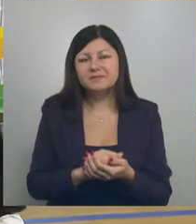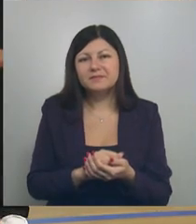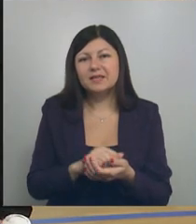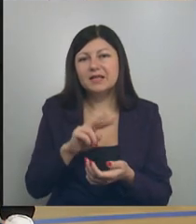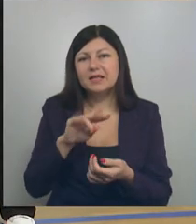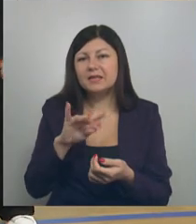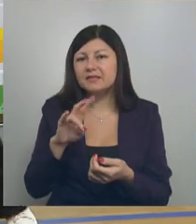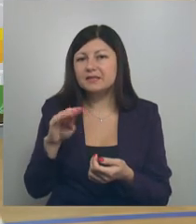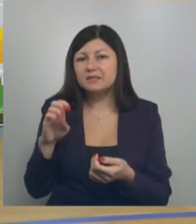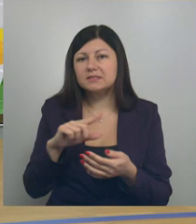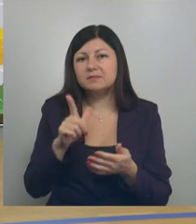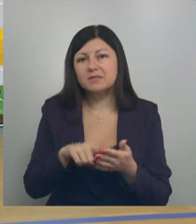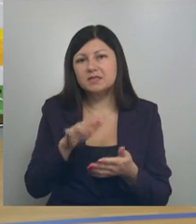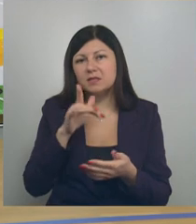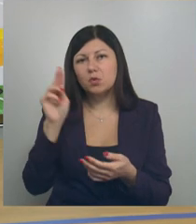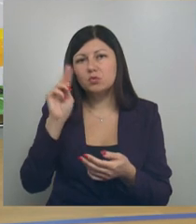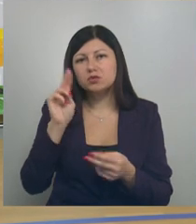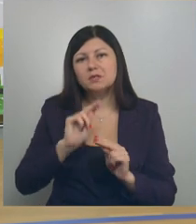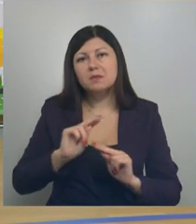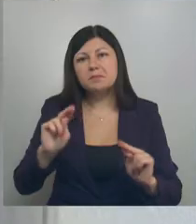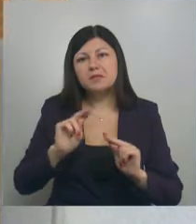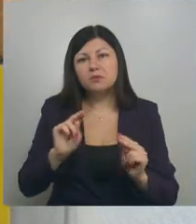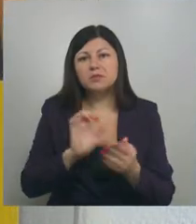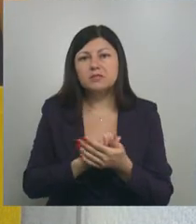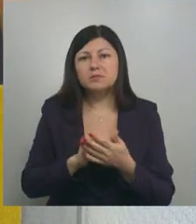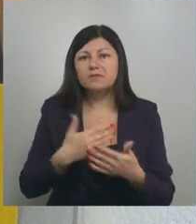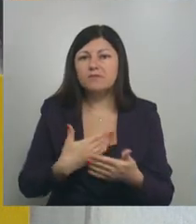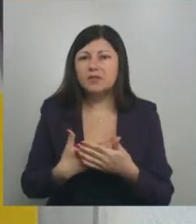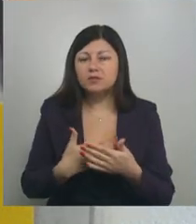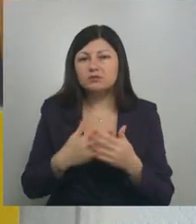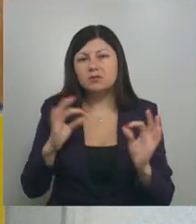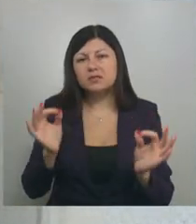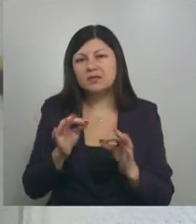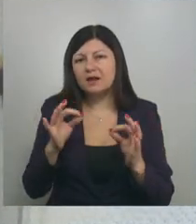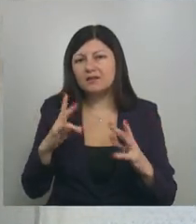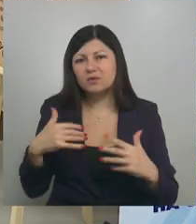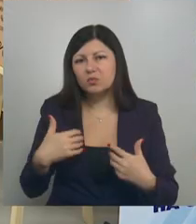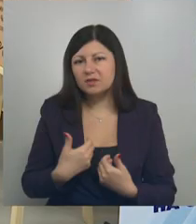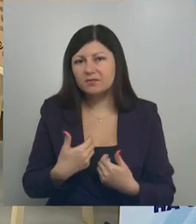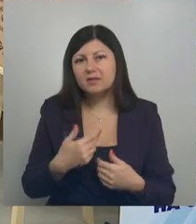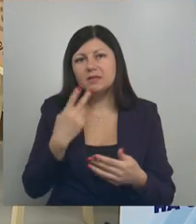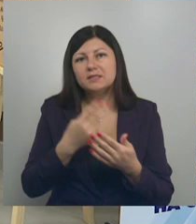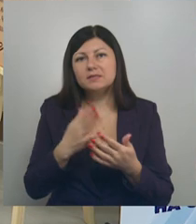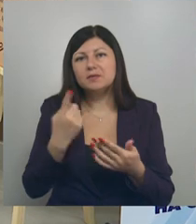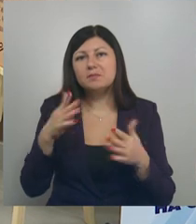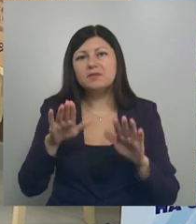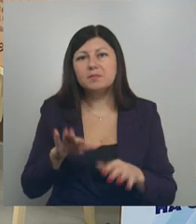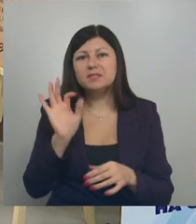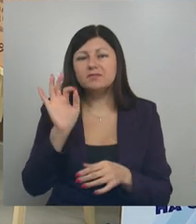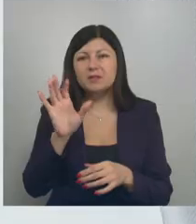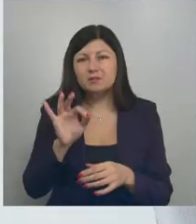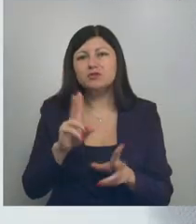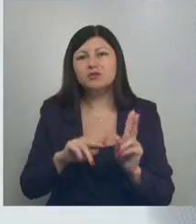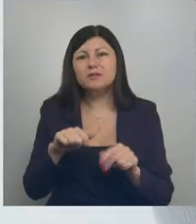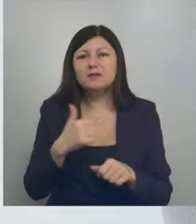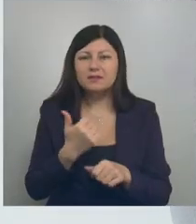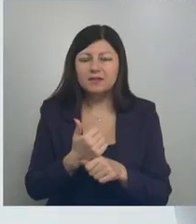Линетте 17. Она учится на педагога, занимается волонтерством и никогда не унывает. Несмотря на первое место в дартсе, считает,